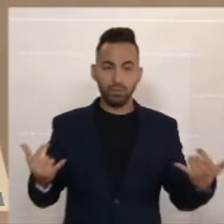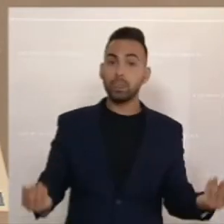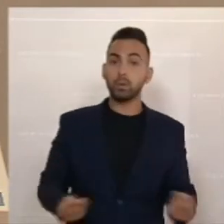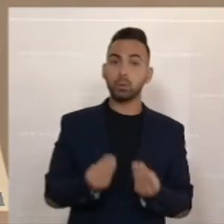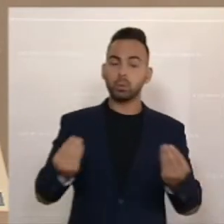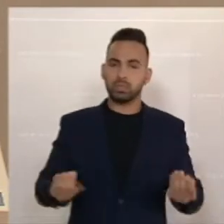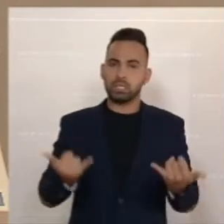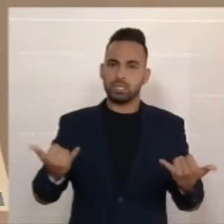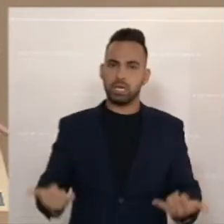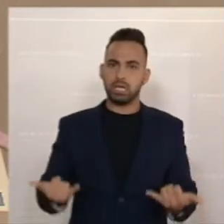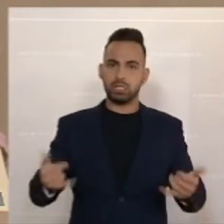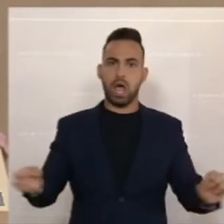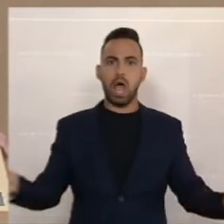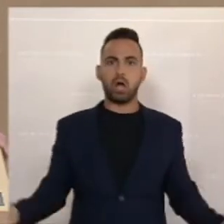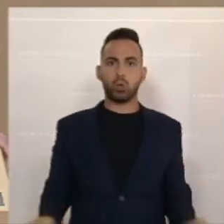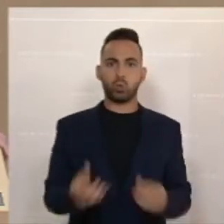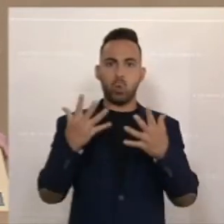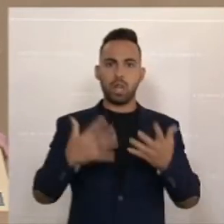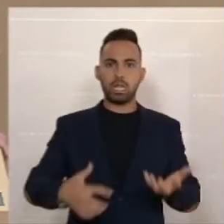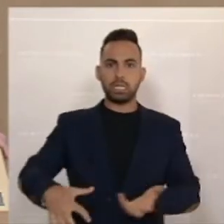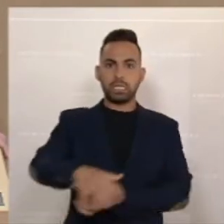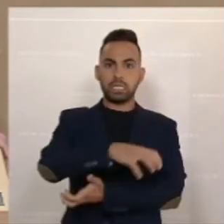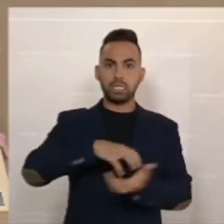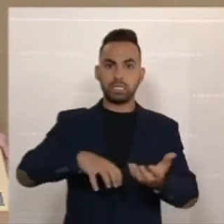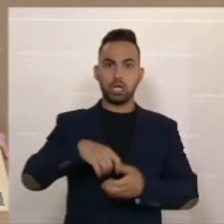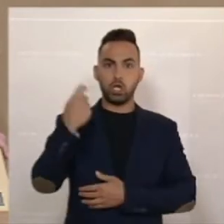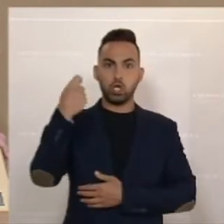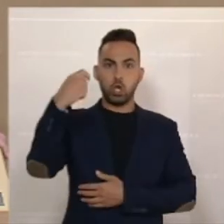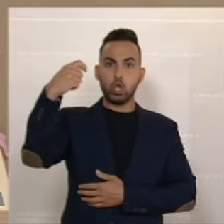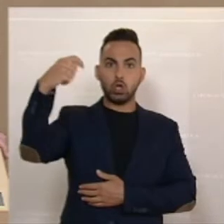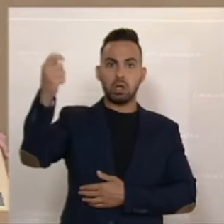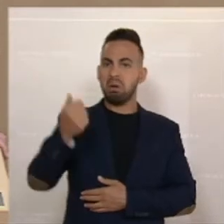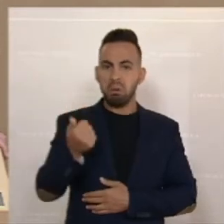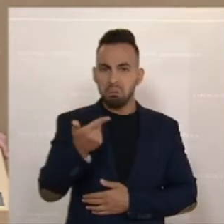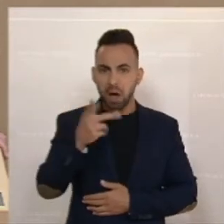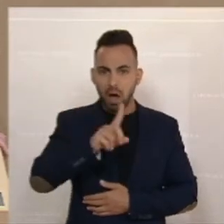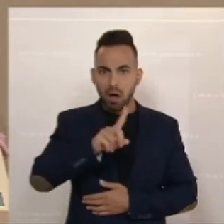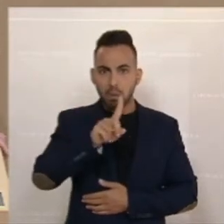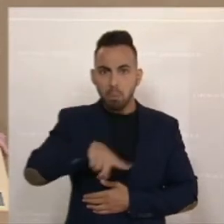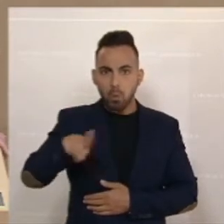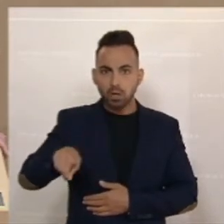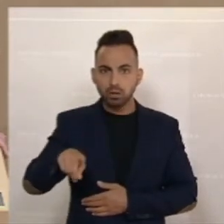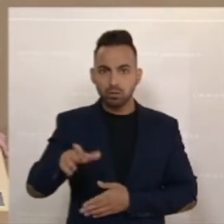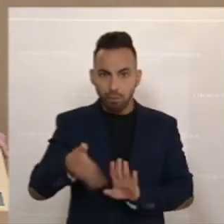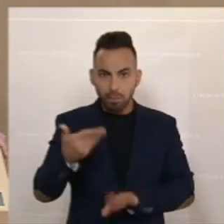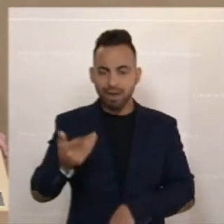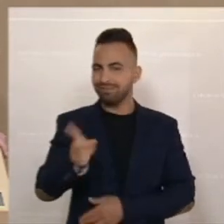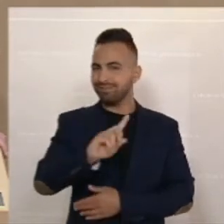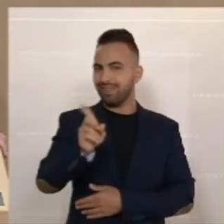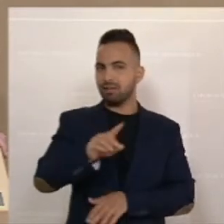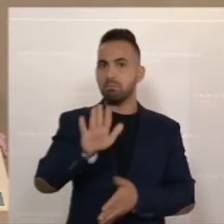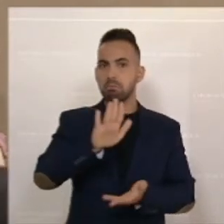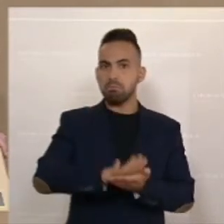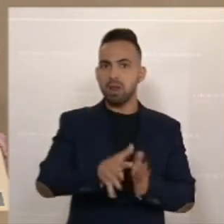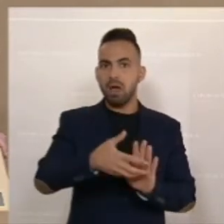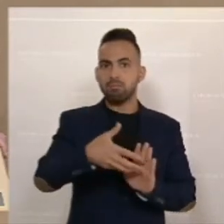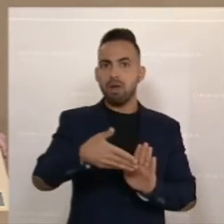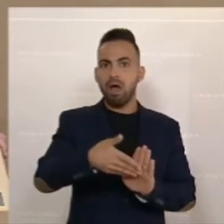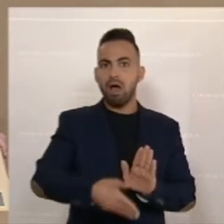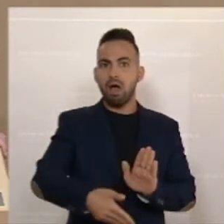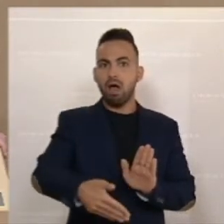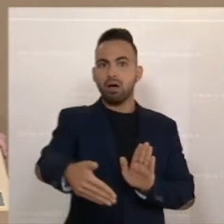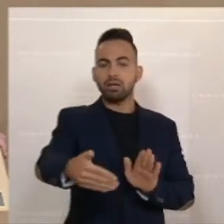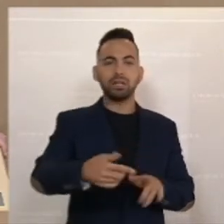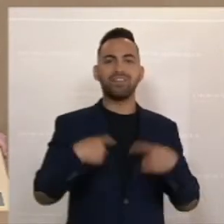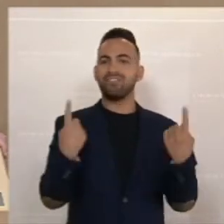aktuelle Krise, diese Teuerung wird nicht in wenigen Wochen oder Monaten vorüber sein. Und das ist das große Problem. Wir können